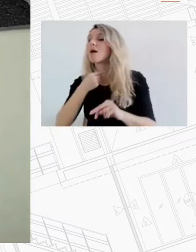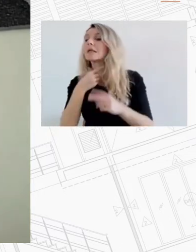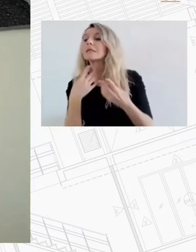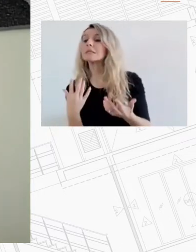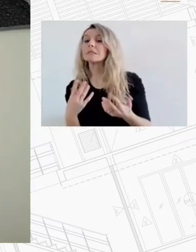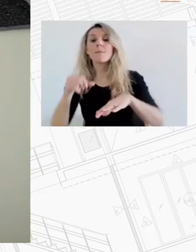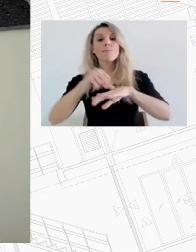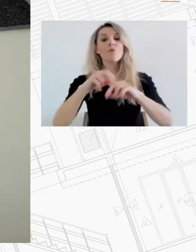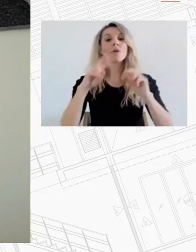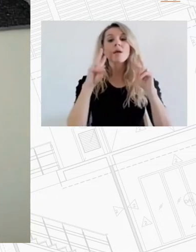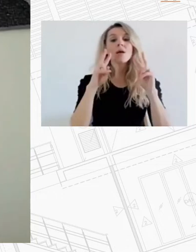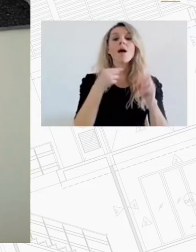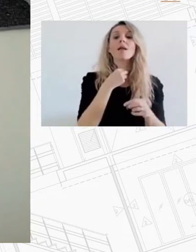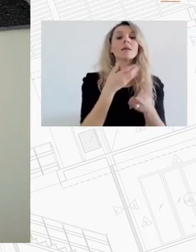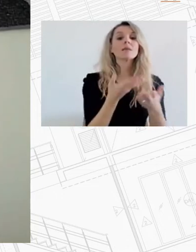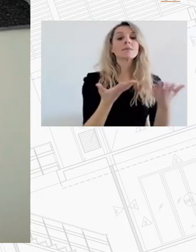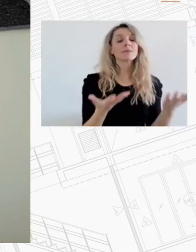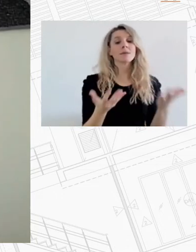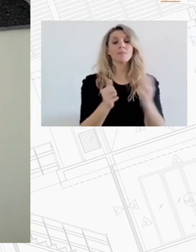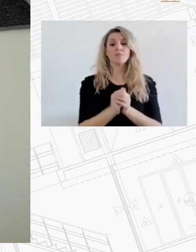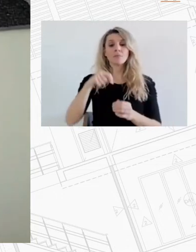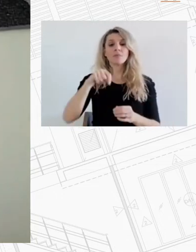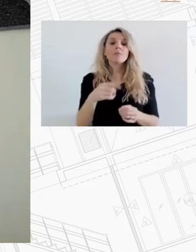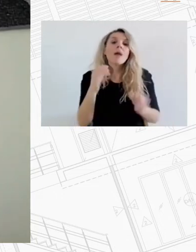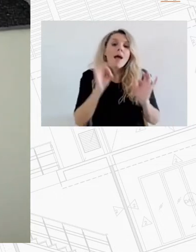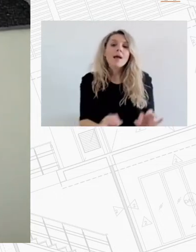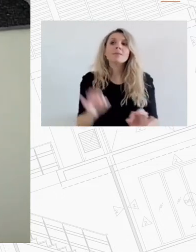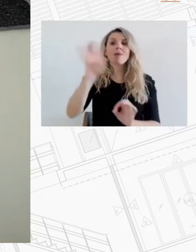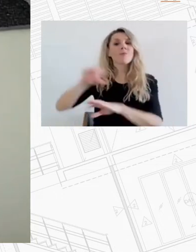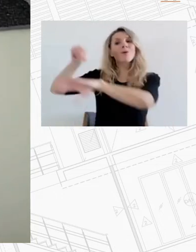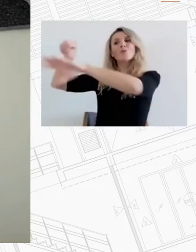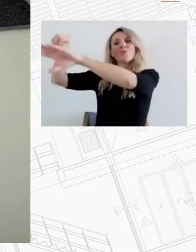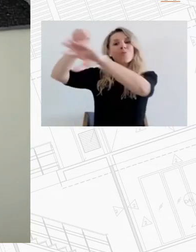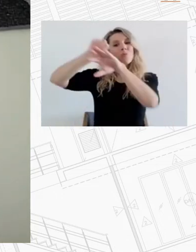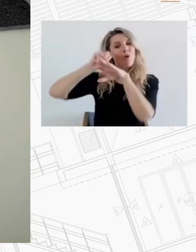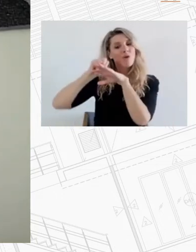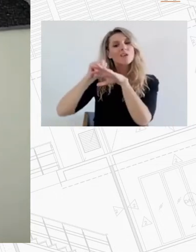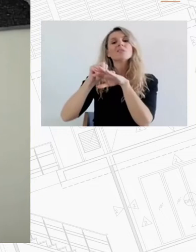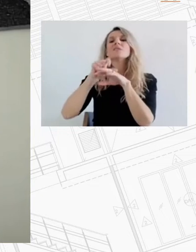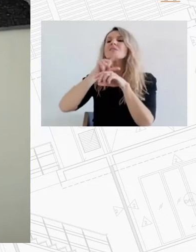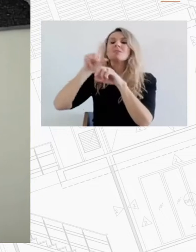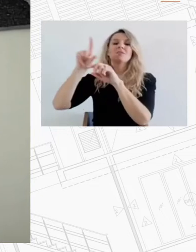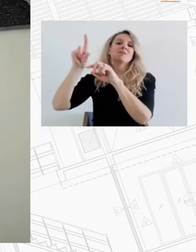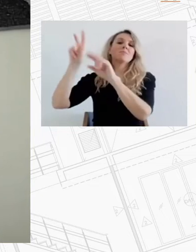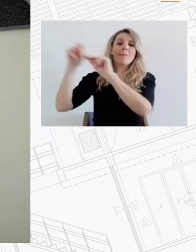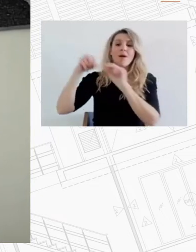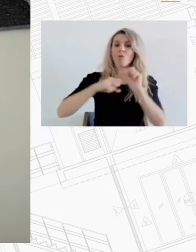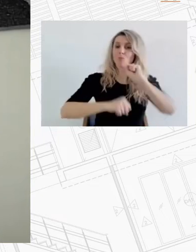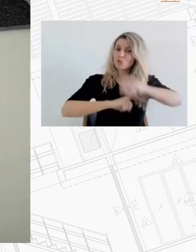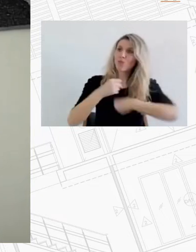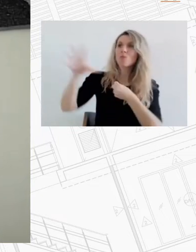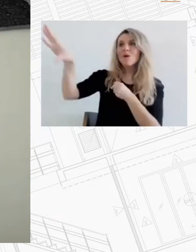στις περισσότερες ευρωπαϊκές πόλεις που αναλαμβάνουν πρωτοβουλίες στον τομέα της κατοικίας για την αντιμετώπιση της